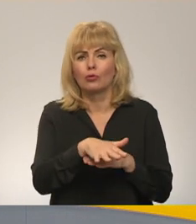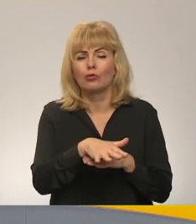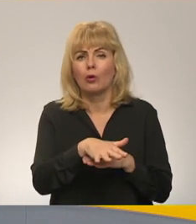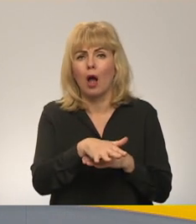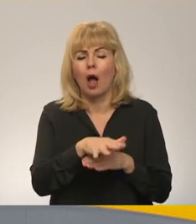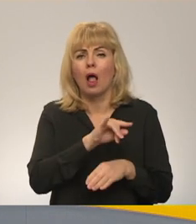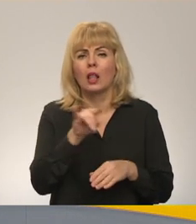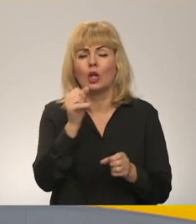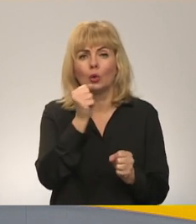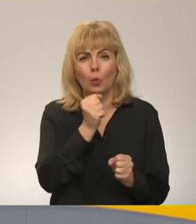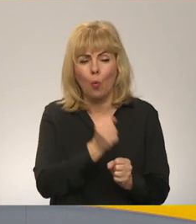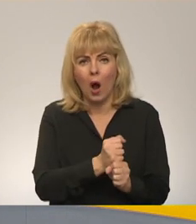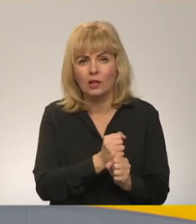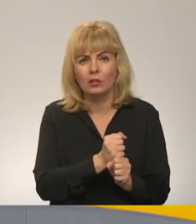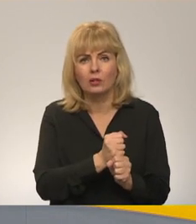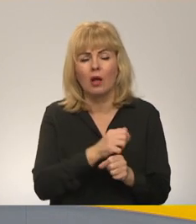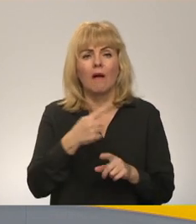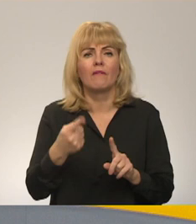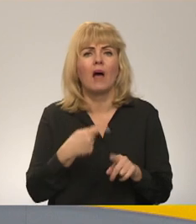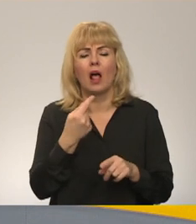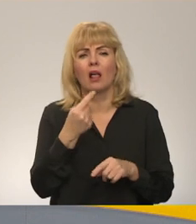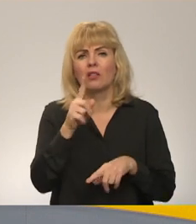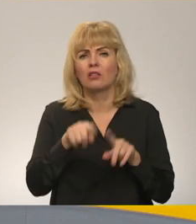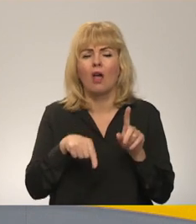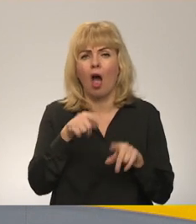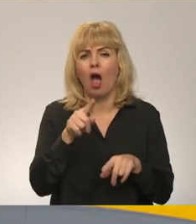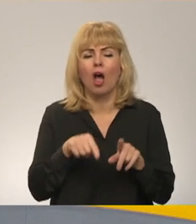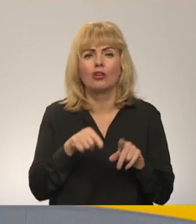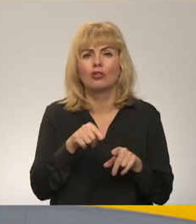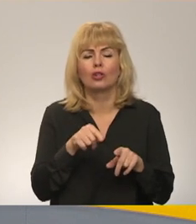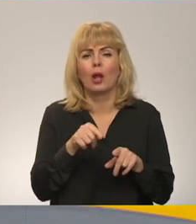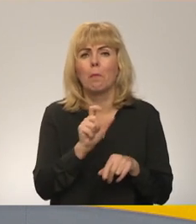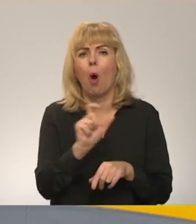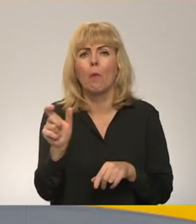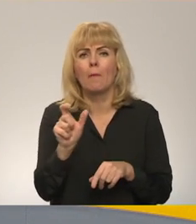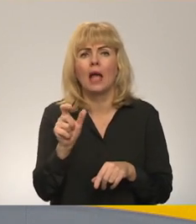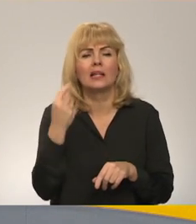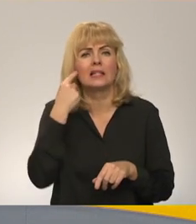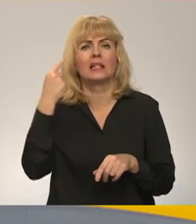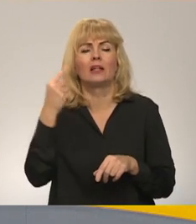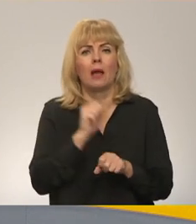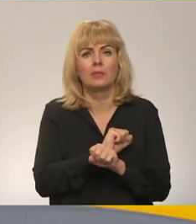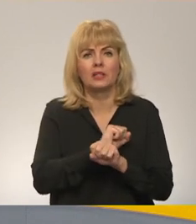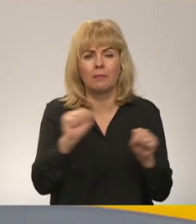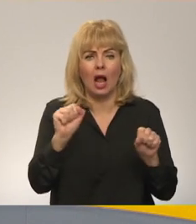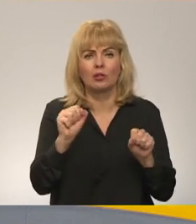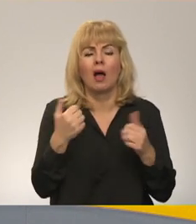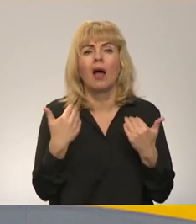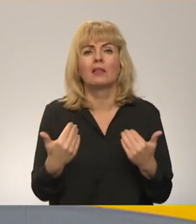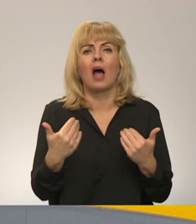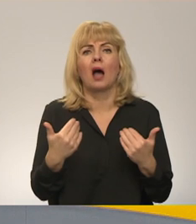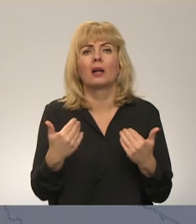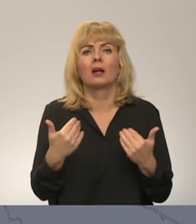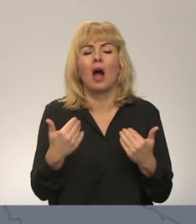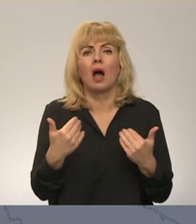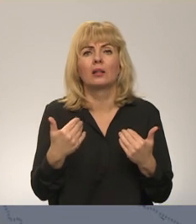Pēc tam bija vēl dažas epizodes, kad bija dzirdams prādzieni. Mēs tagad dodamies Ukrainas rietumu.